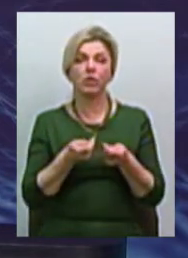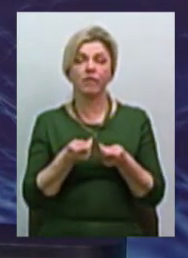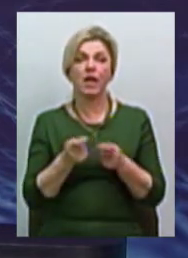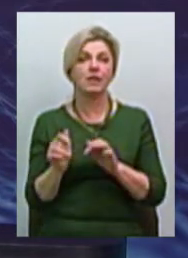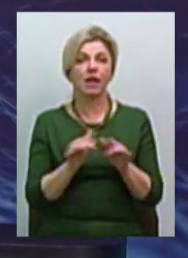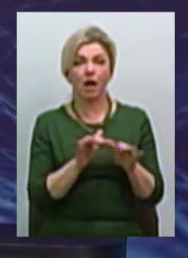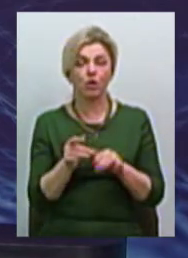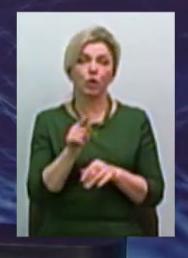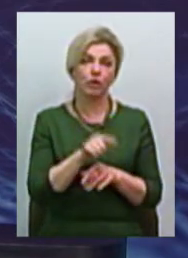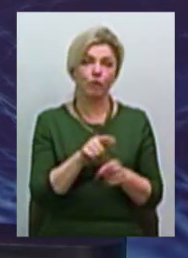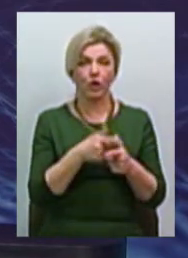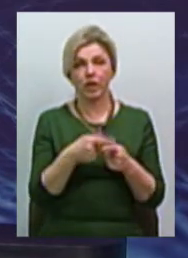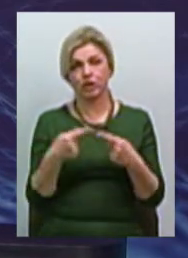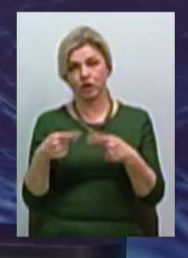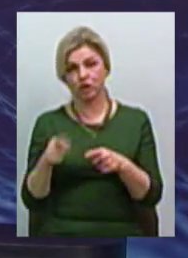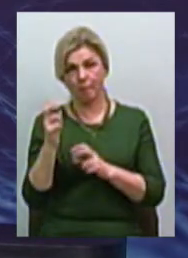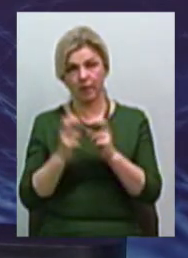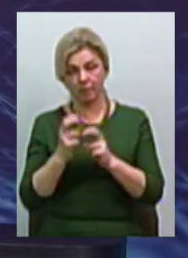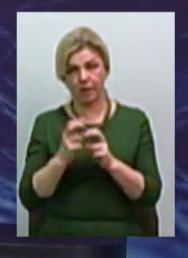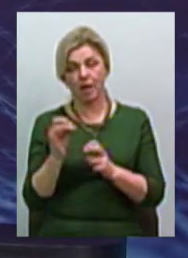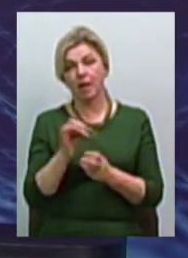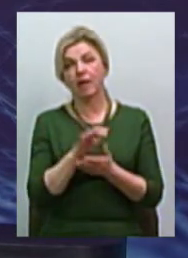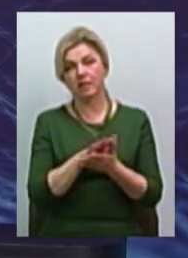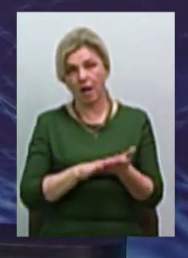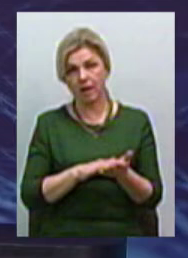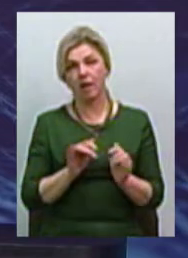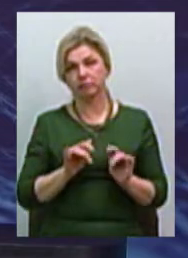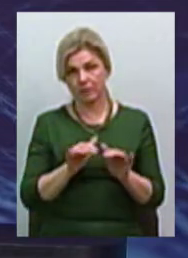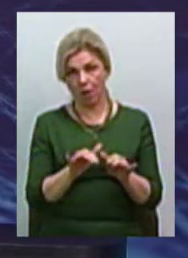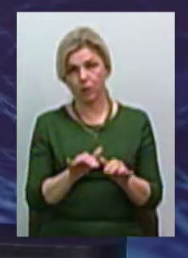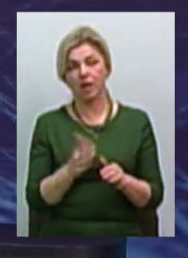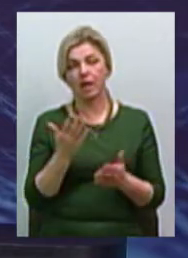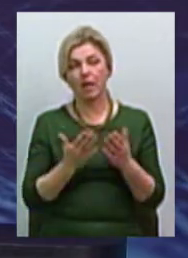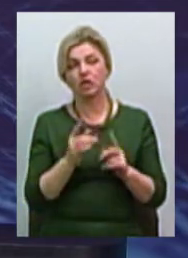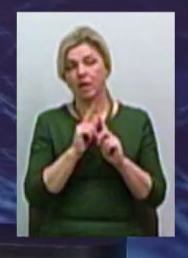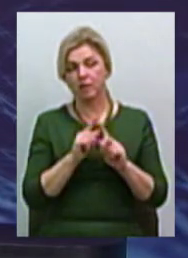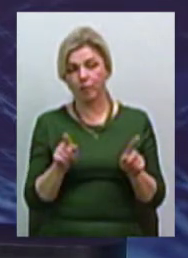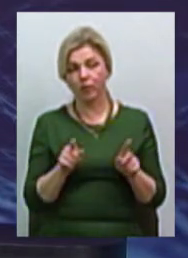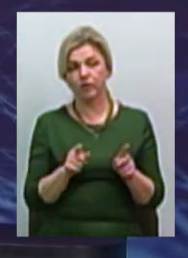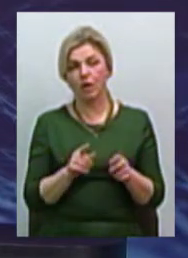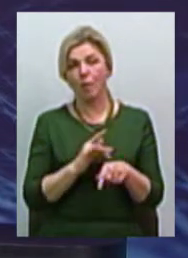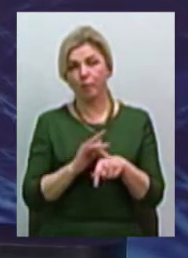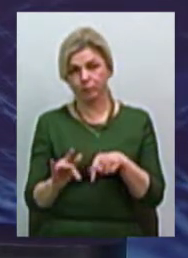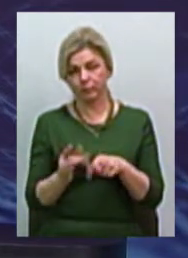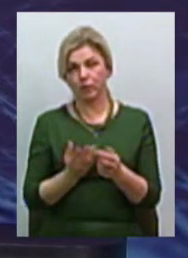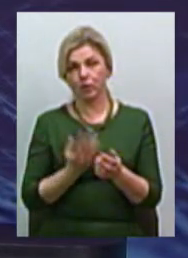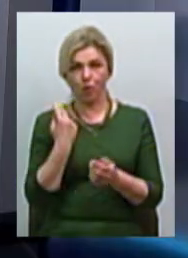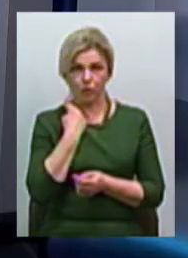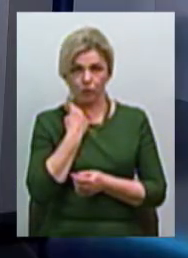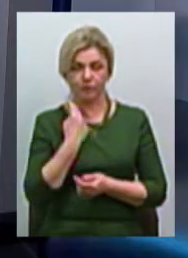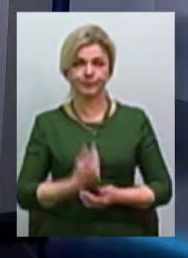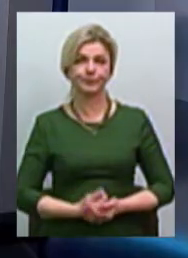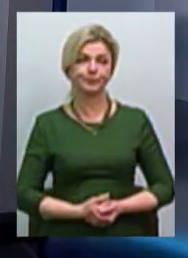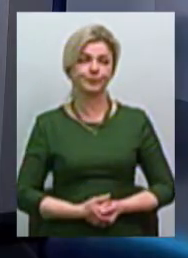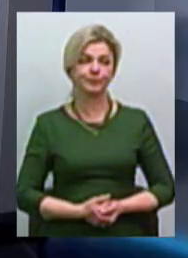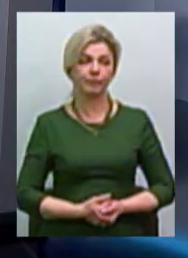того чи іншого підприємства і вже далі відповідно вжити заходи, якщо не буде погашена заборгованості з виплати заробітної Наприклад,